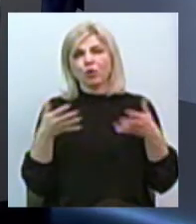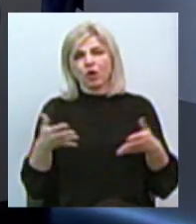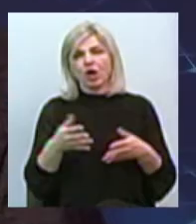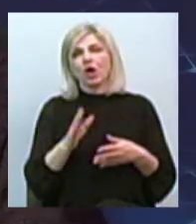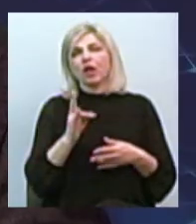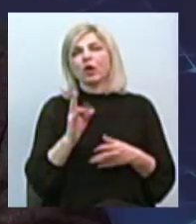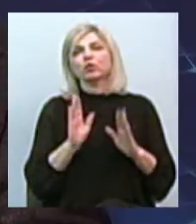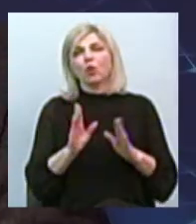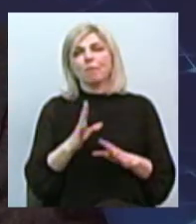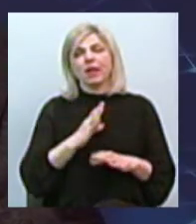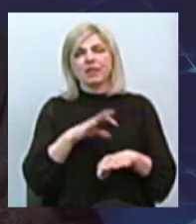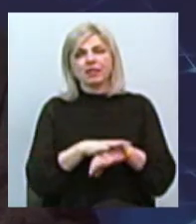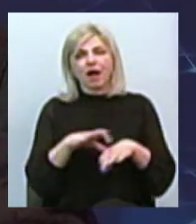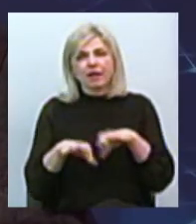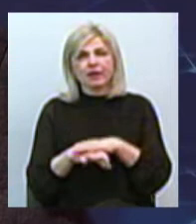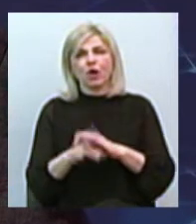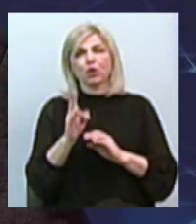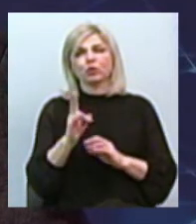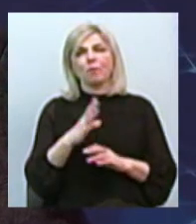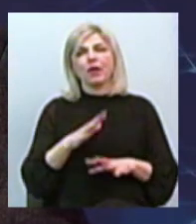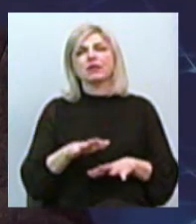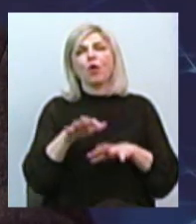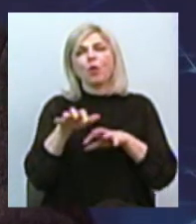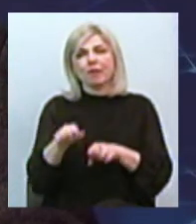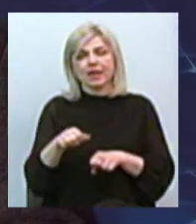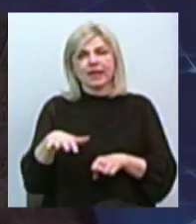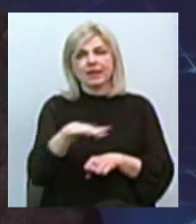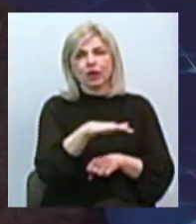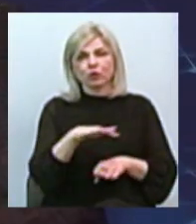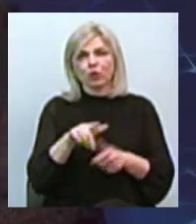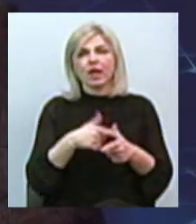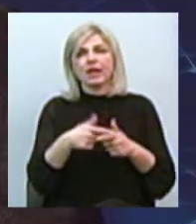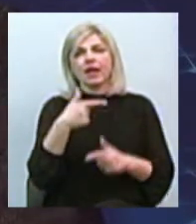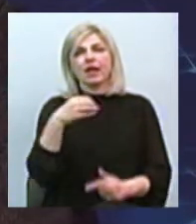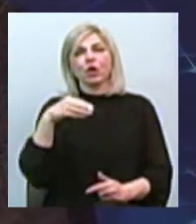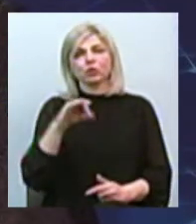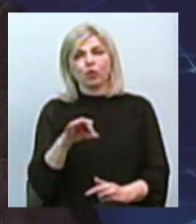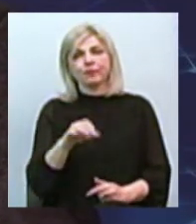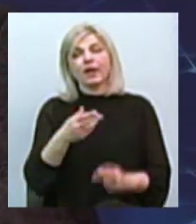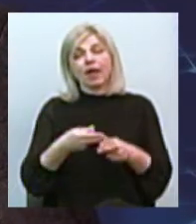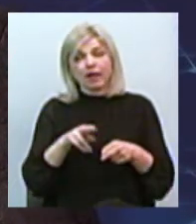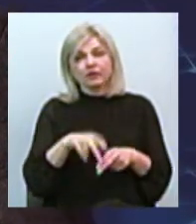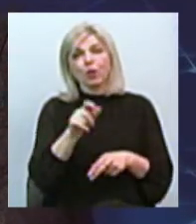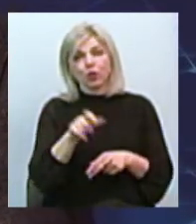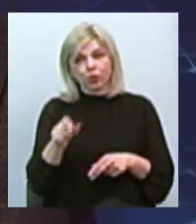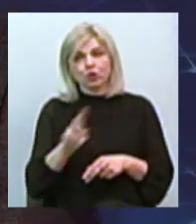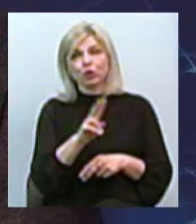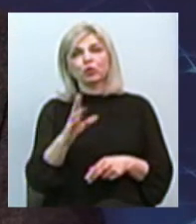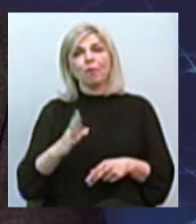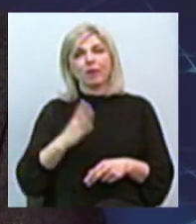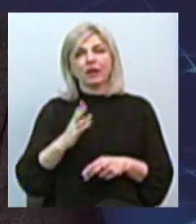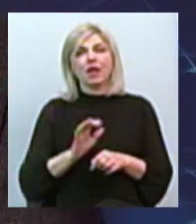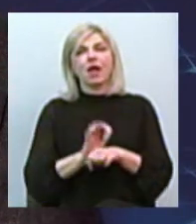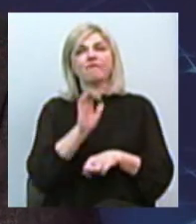були в лагері, були на оккупированной території, чи в гетто. Це люди, які були і в евакуації, т.е, по сути, вони теж пострадавші. Ті,